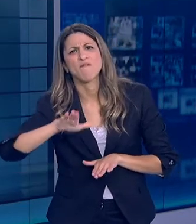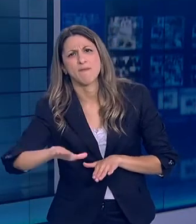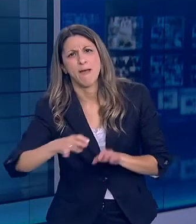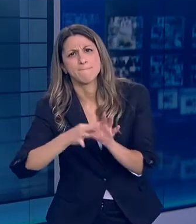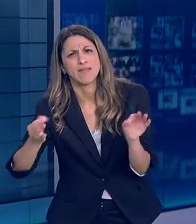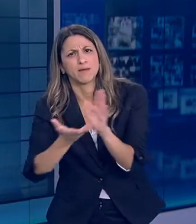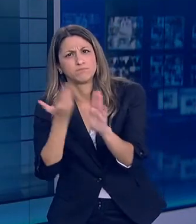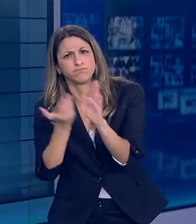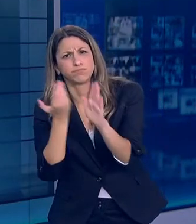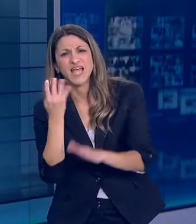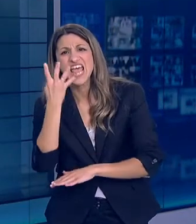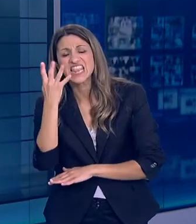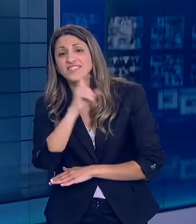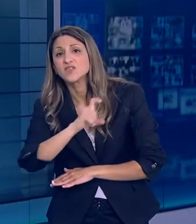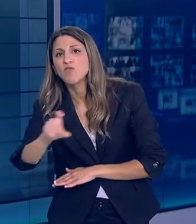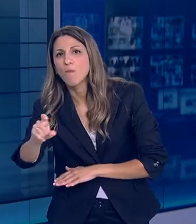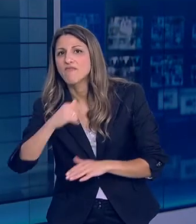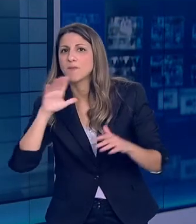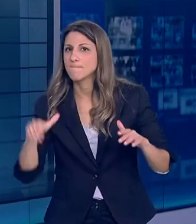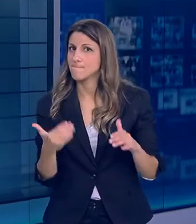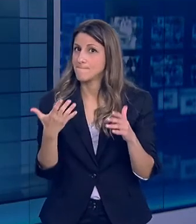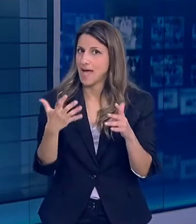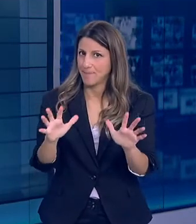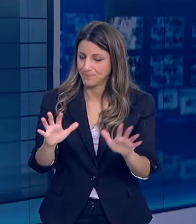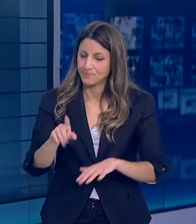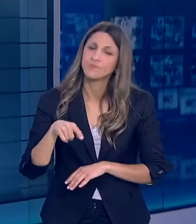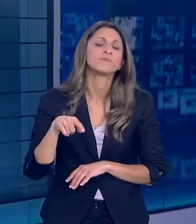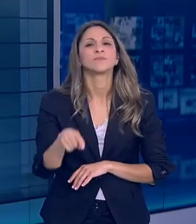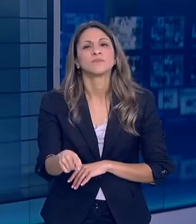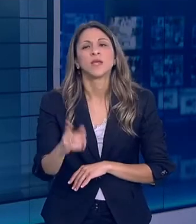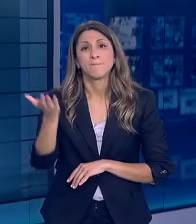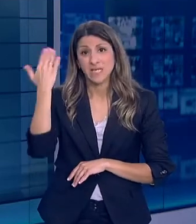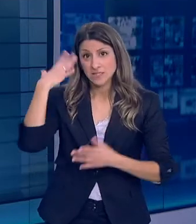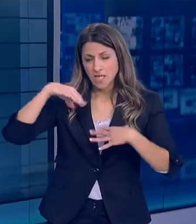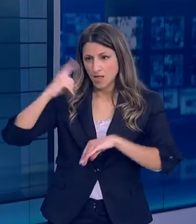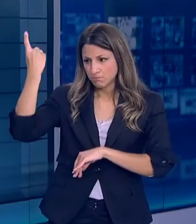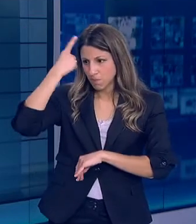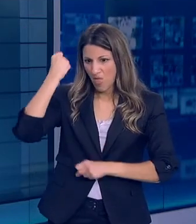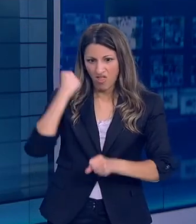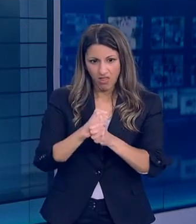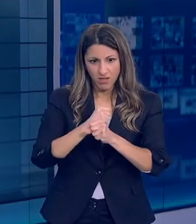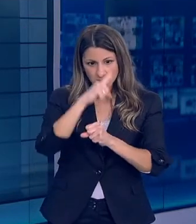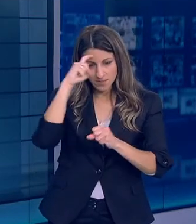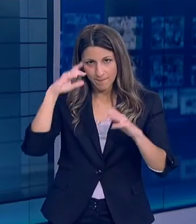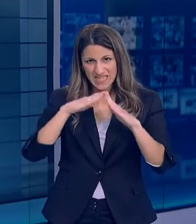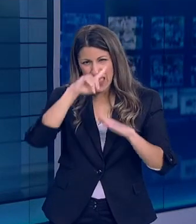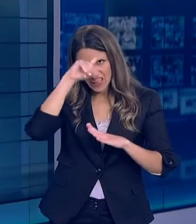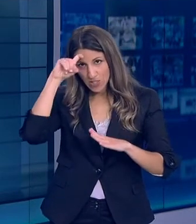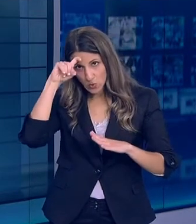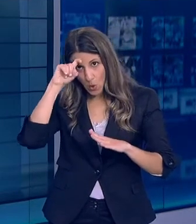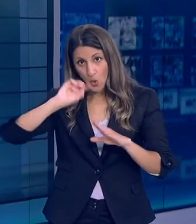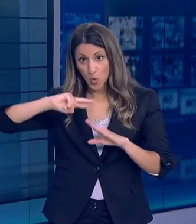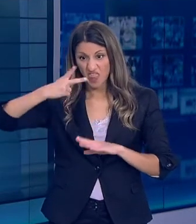σταδιακή αποκλιμάκωση Και άρση των περιορισμών Απ' το δύσκολο μένουμε σπίτι Έχουμε περάσει το εξίσου δύσκολο Μένουμε